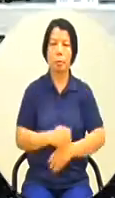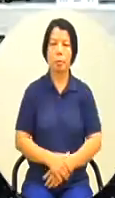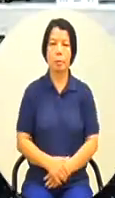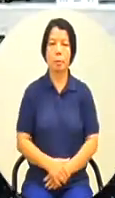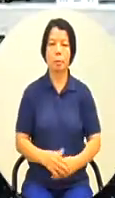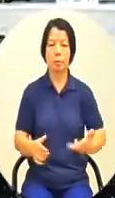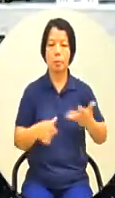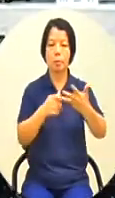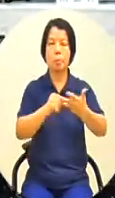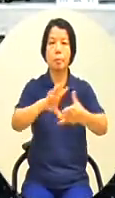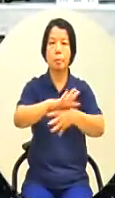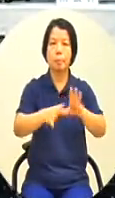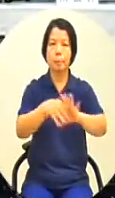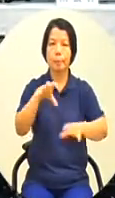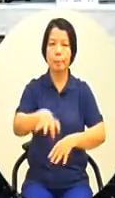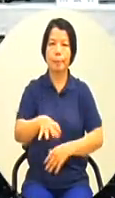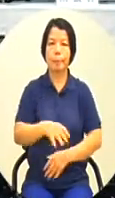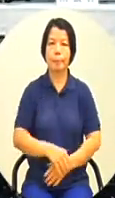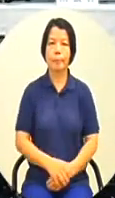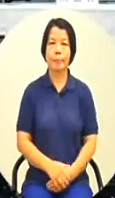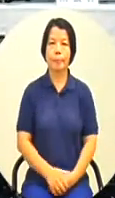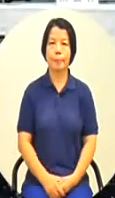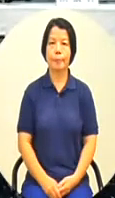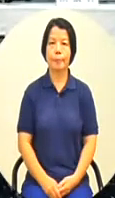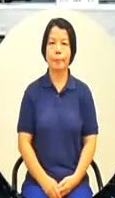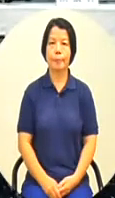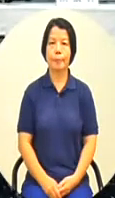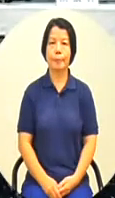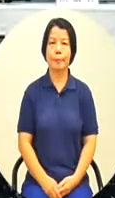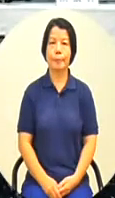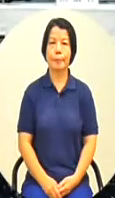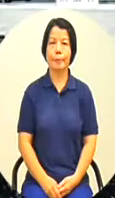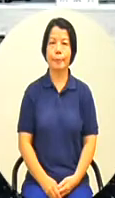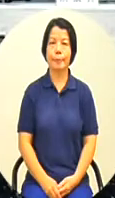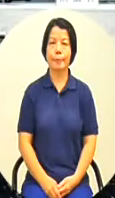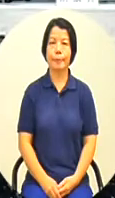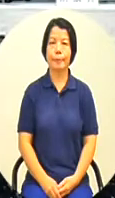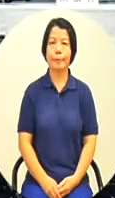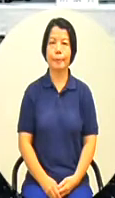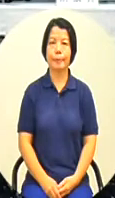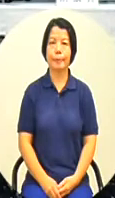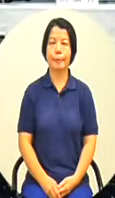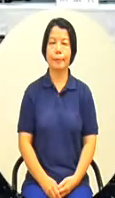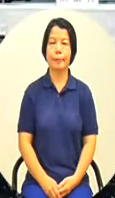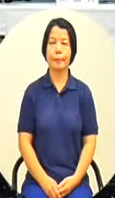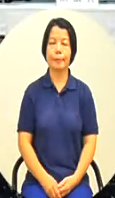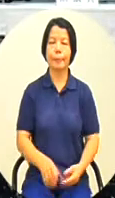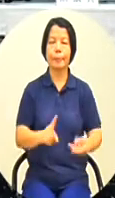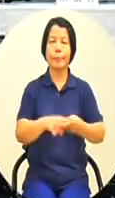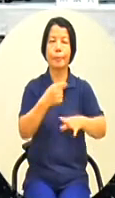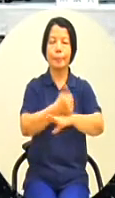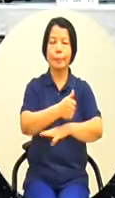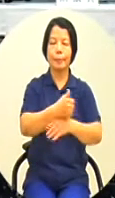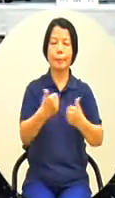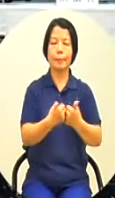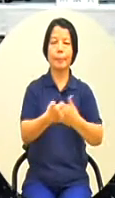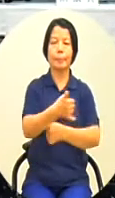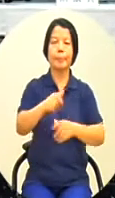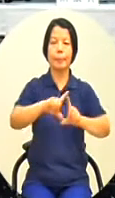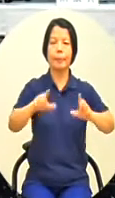案文化局文化局主席各位議員大家好